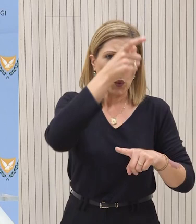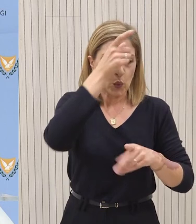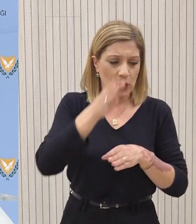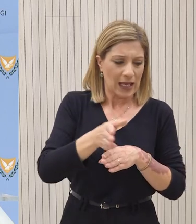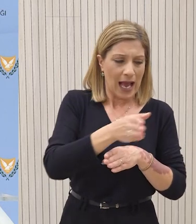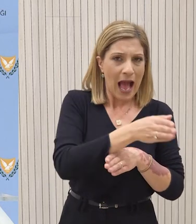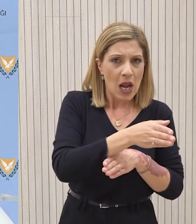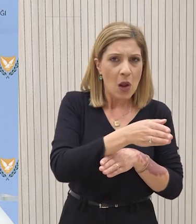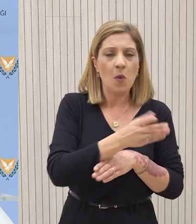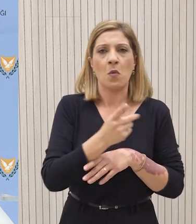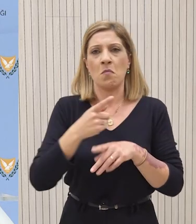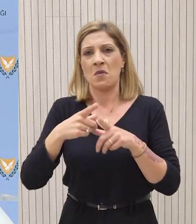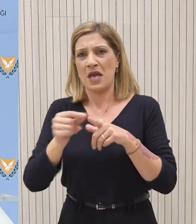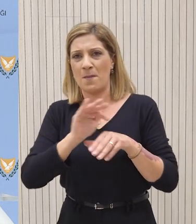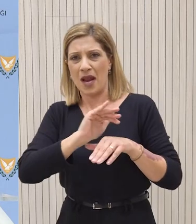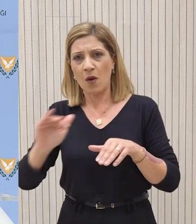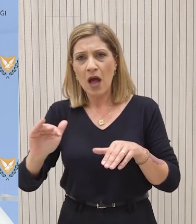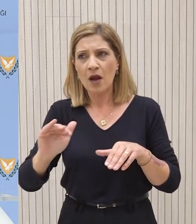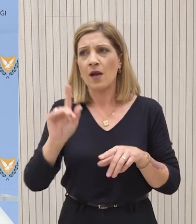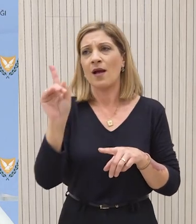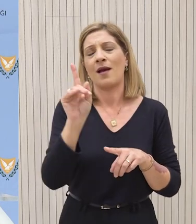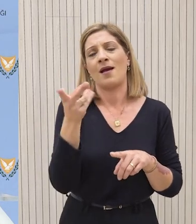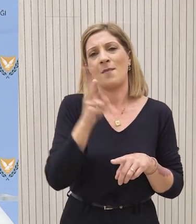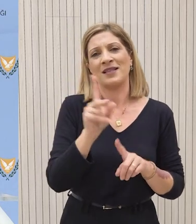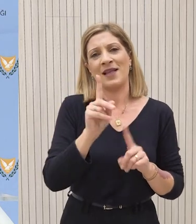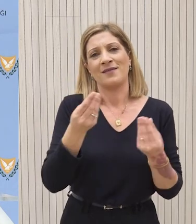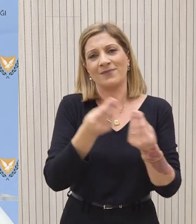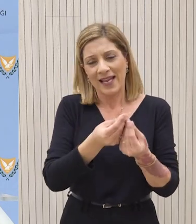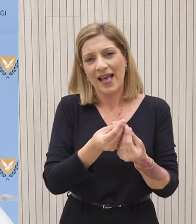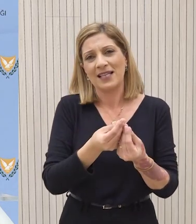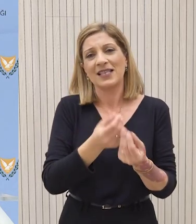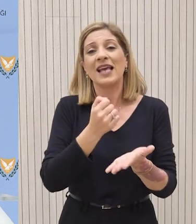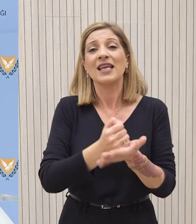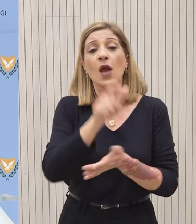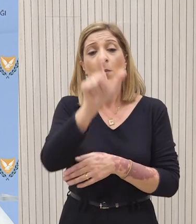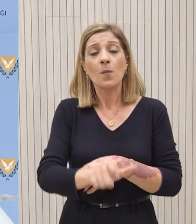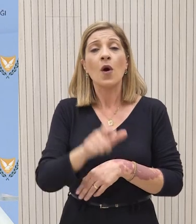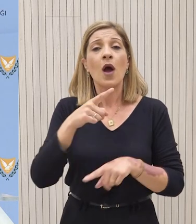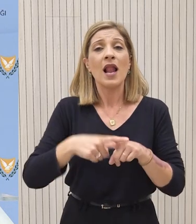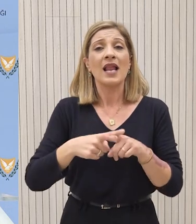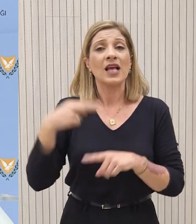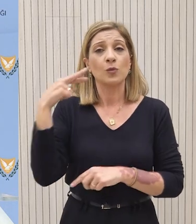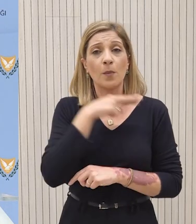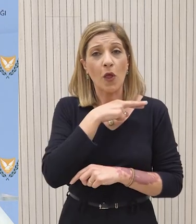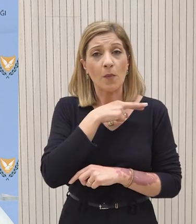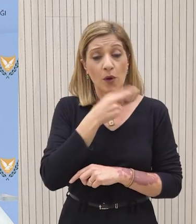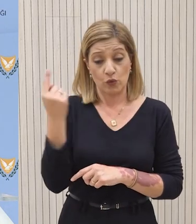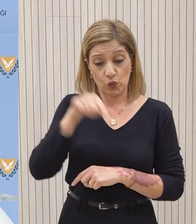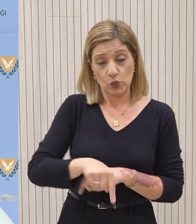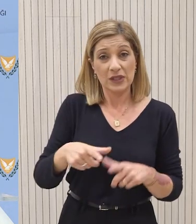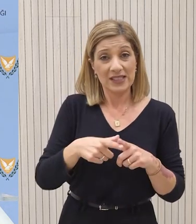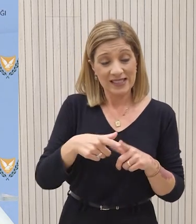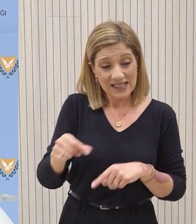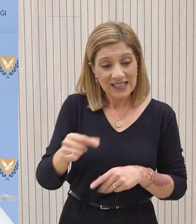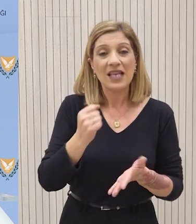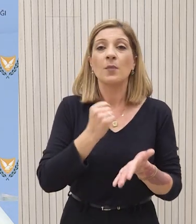Εκ των πραγμάτων δεν μπορούν να αποσυνδεθούν τα ελληνοτουρκικά από το Κυπριακό. Άλλωστε το έχει πει και ο ίδιος ο Έλληνας Πρωθυπουργός, κατά την πρόσφατη επίσκεψή του στην Κύπρο, αλλά